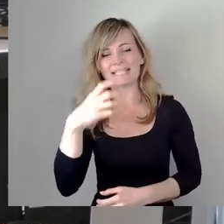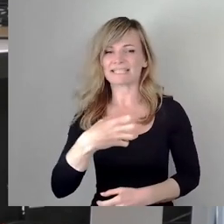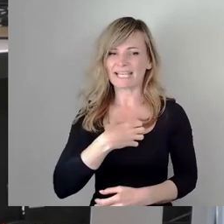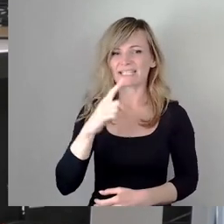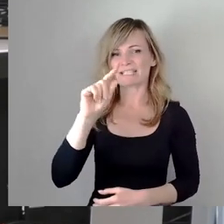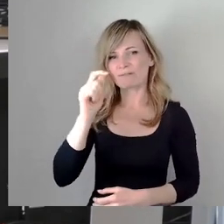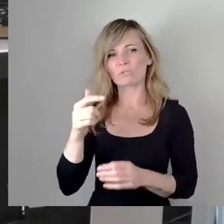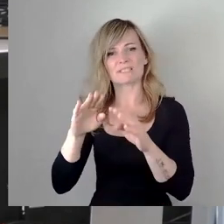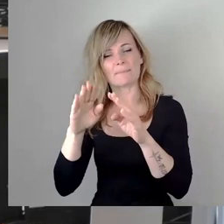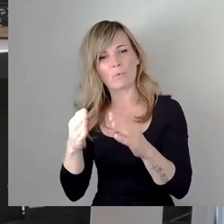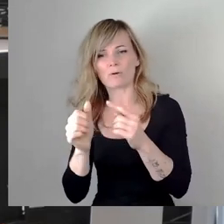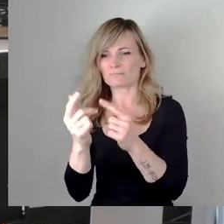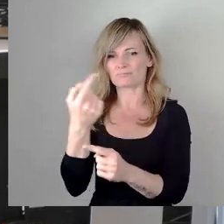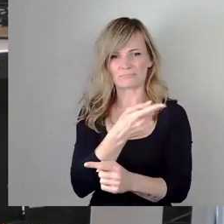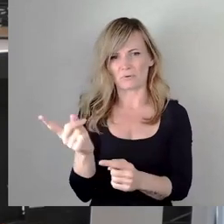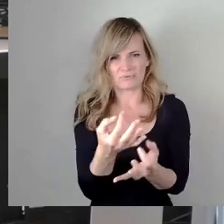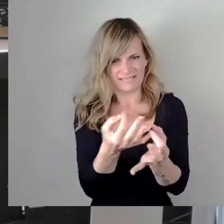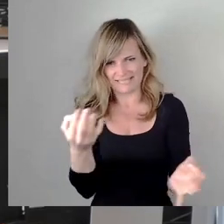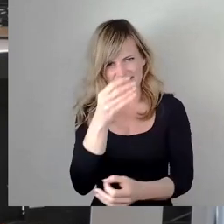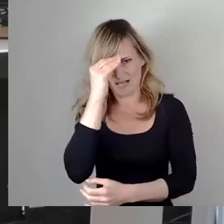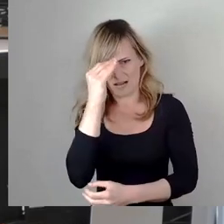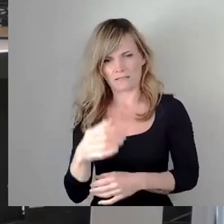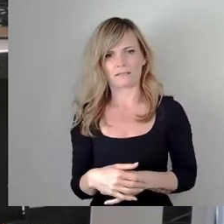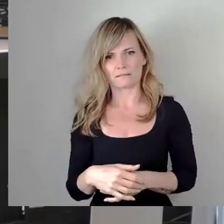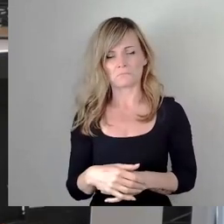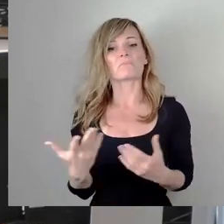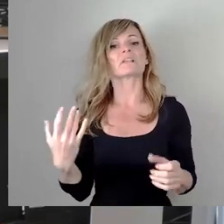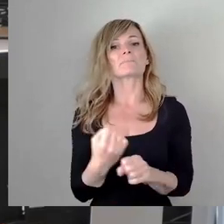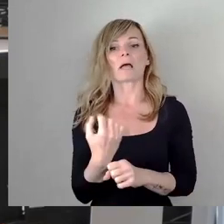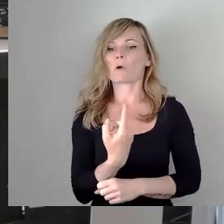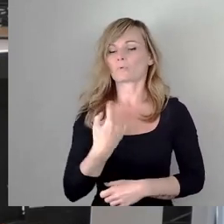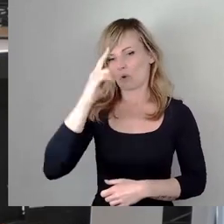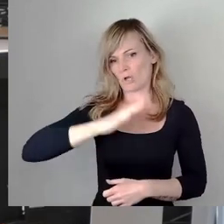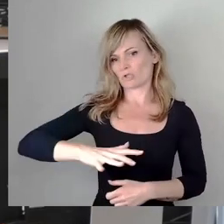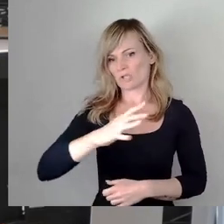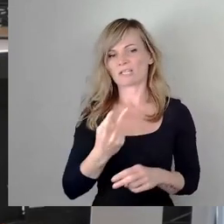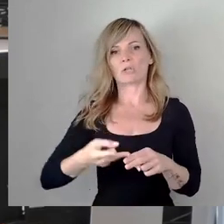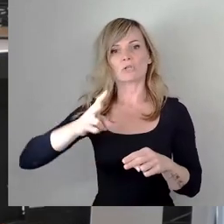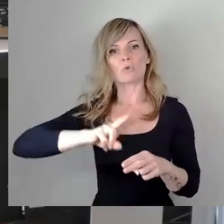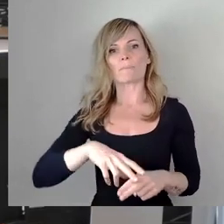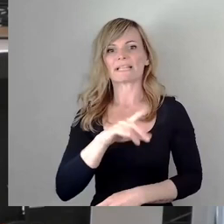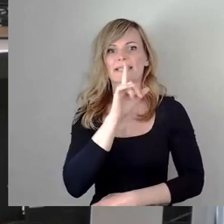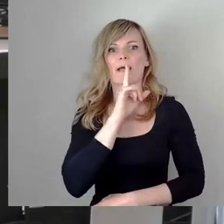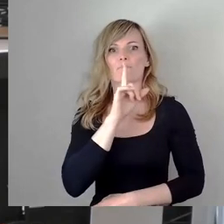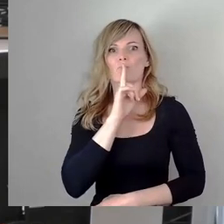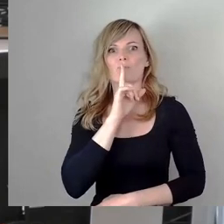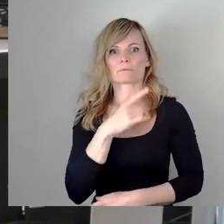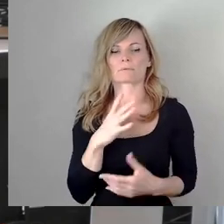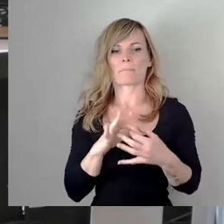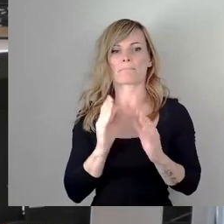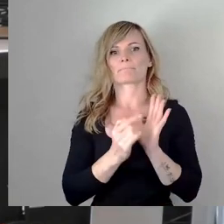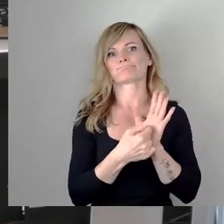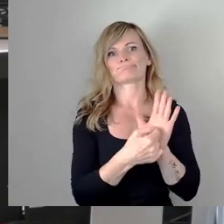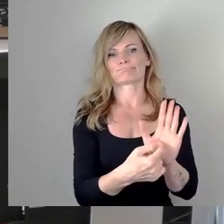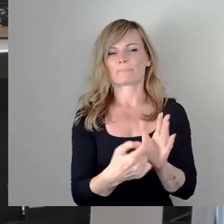Stattdessen wird seit Jahren in unserem Land gleich ein doppeltes Tabu kultiviert. Man will den Zusammenhang von islamistischen